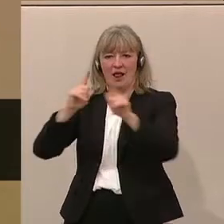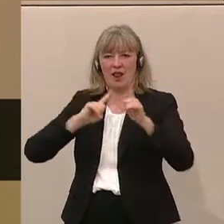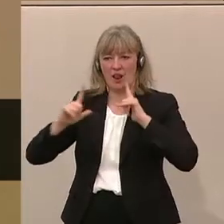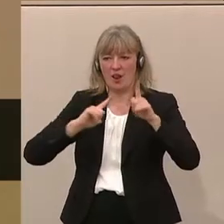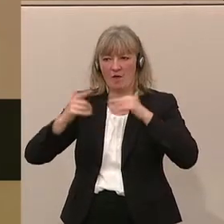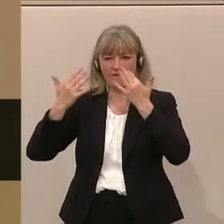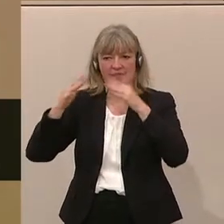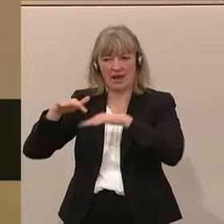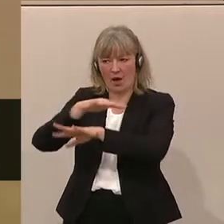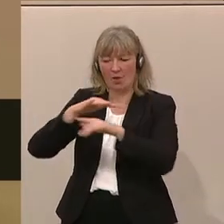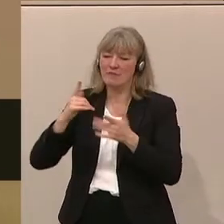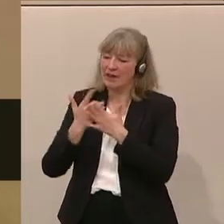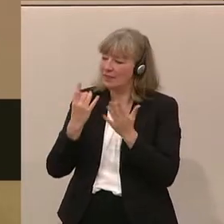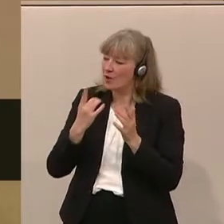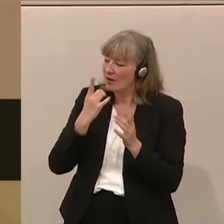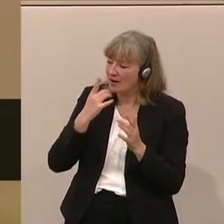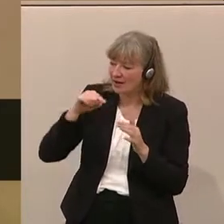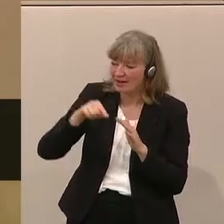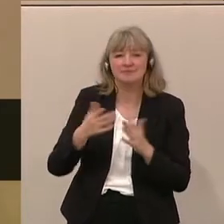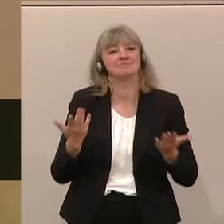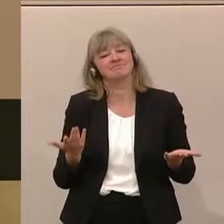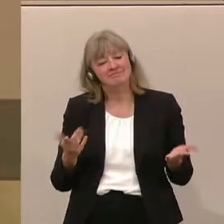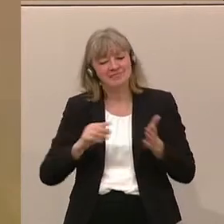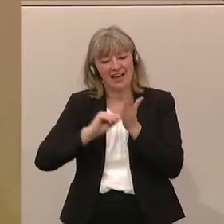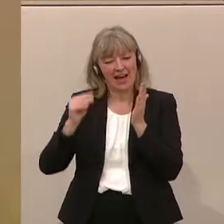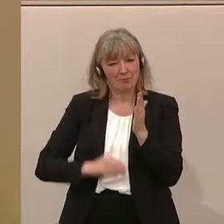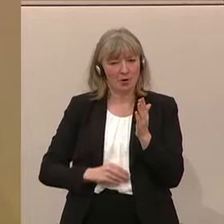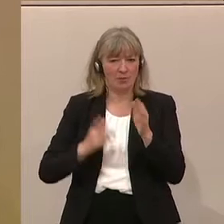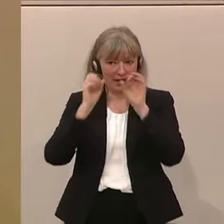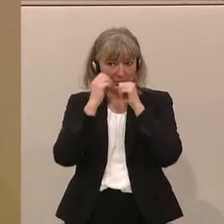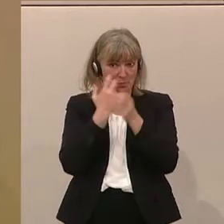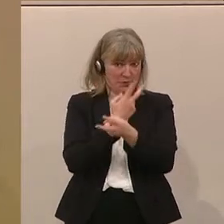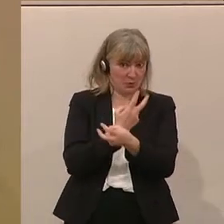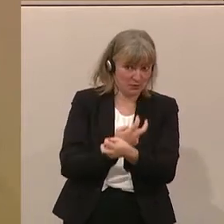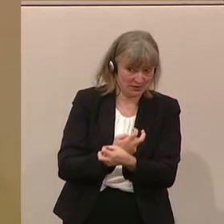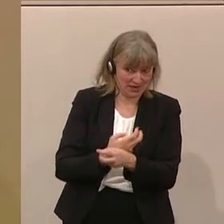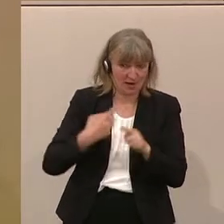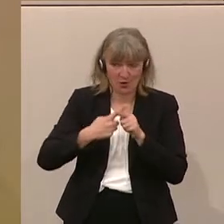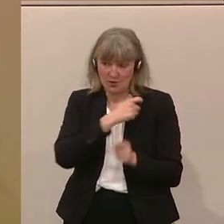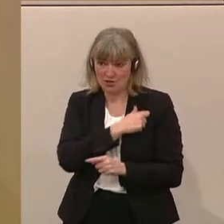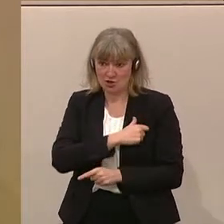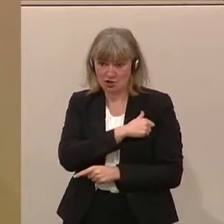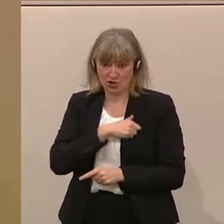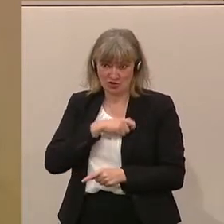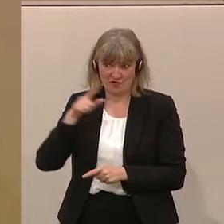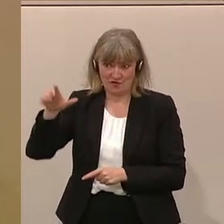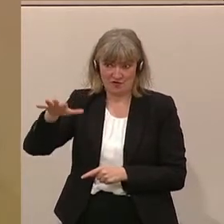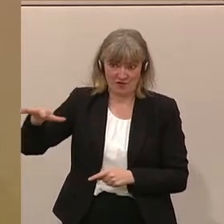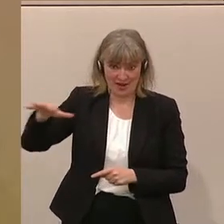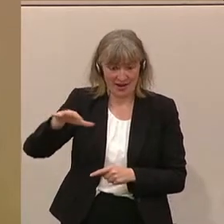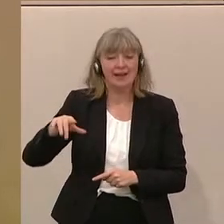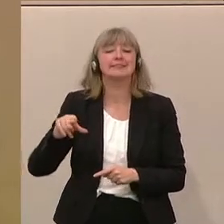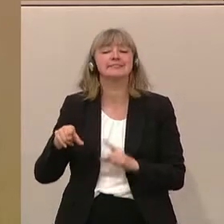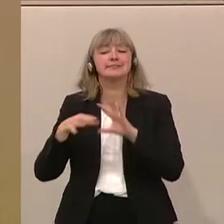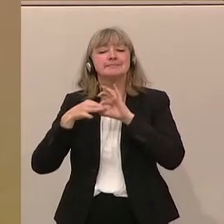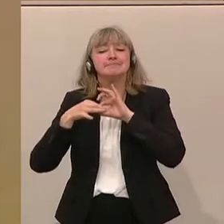Vielleicht einige Details noch dazu. Im Abkommen zwischen der Republik Österreich und der Schweizer Eidgenossenschaft wird im